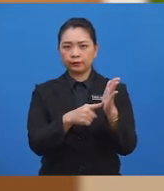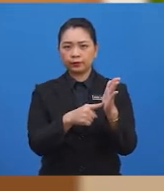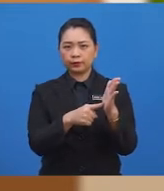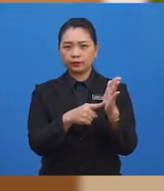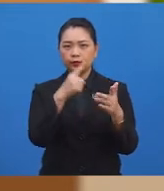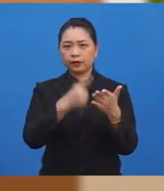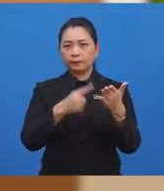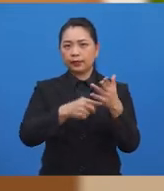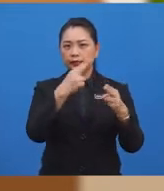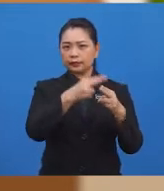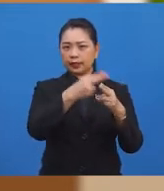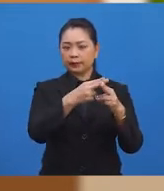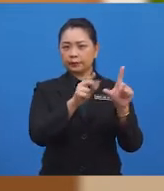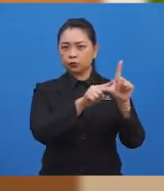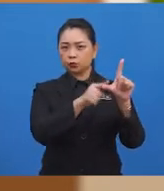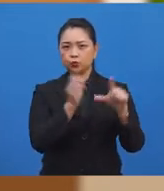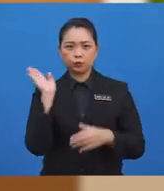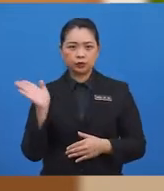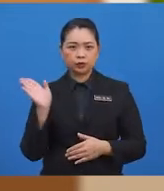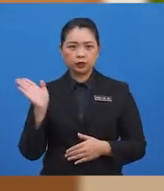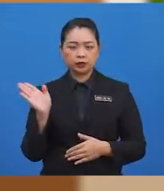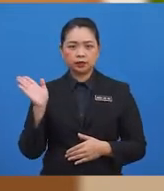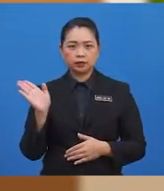Apakah nama sudut ini?